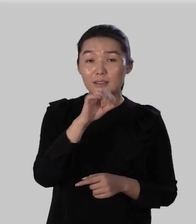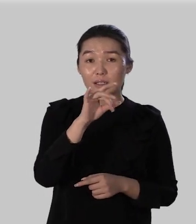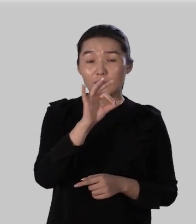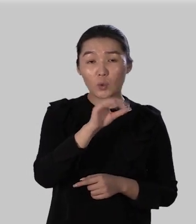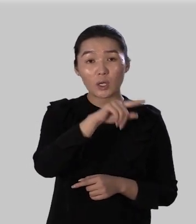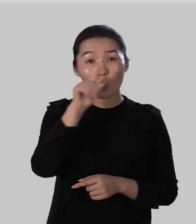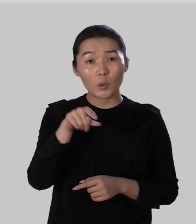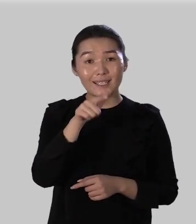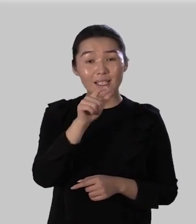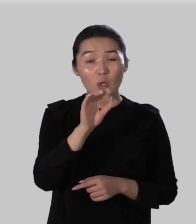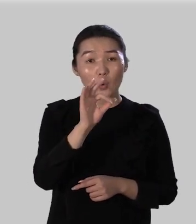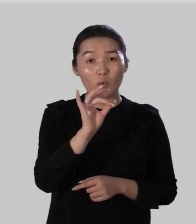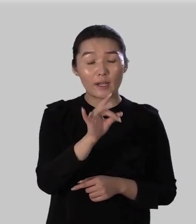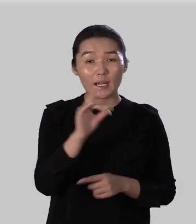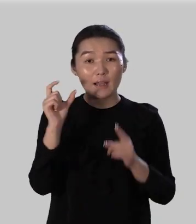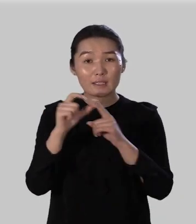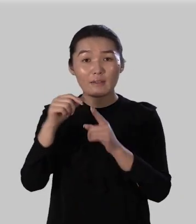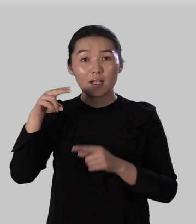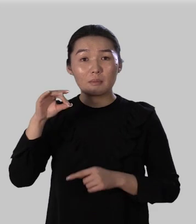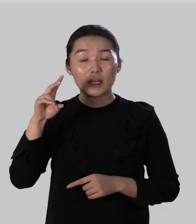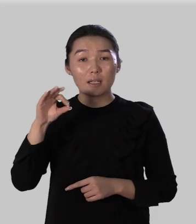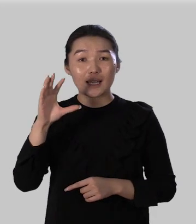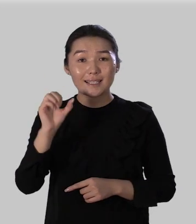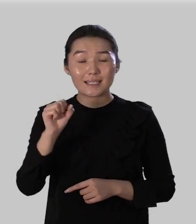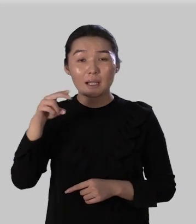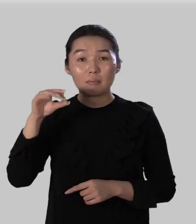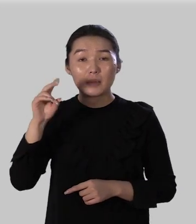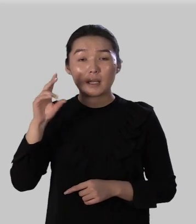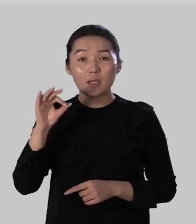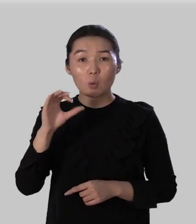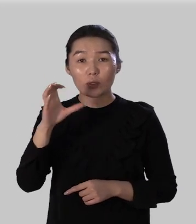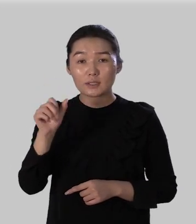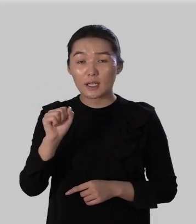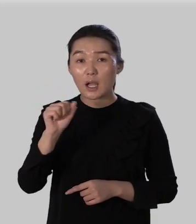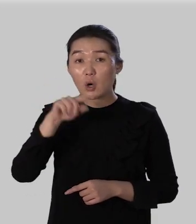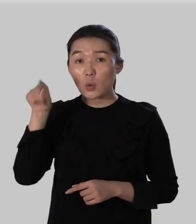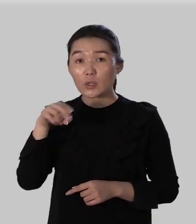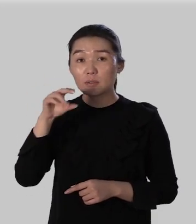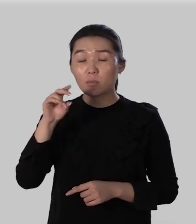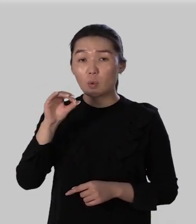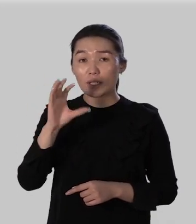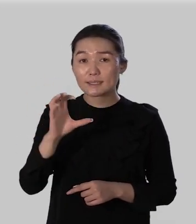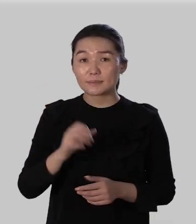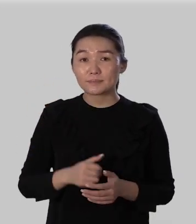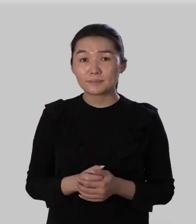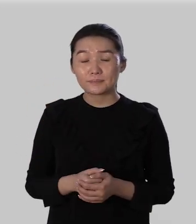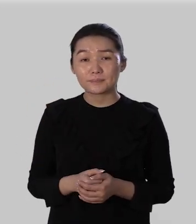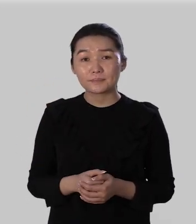корень говор словах полоса полосатый полоска корень полос